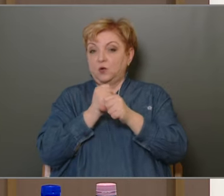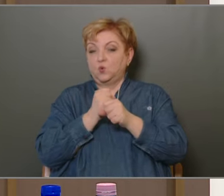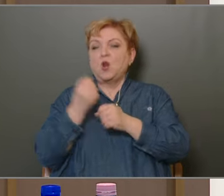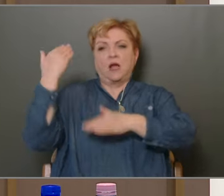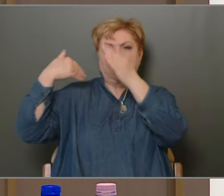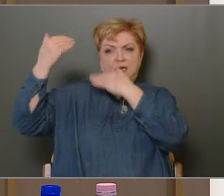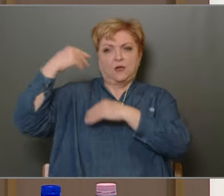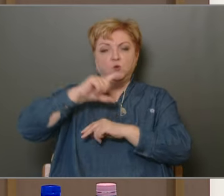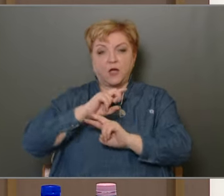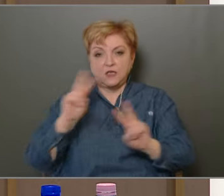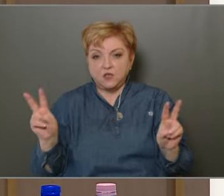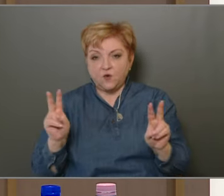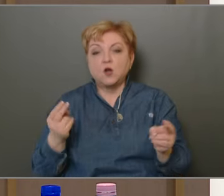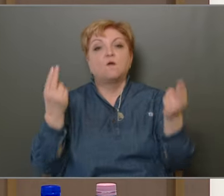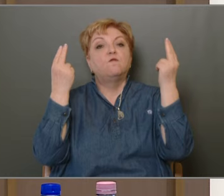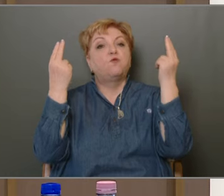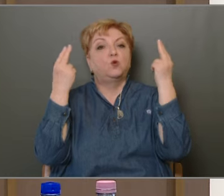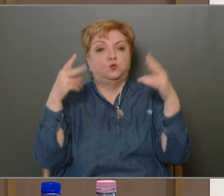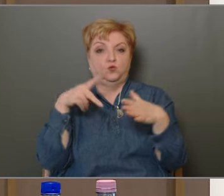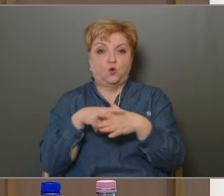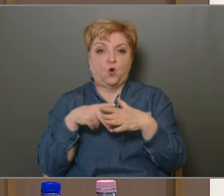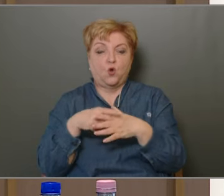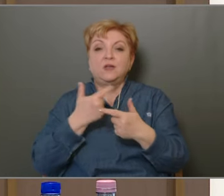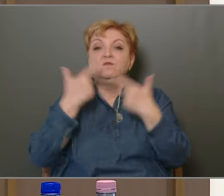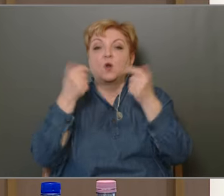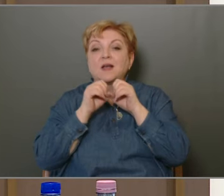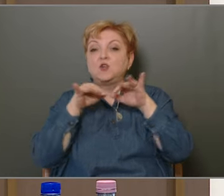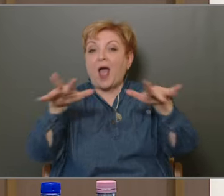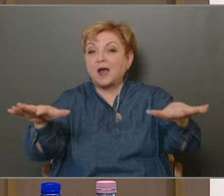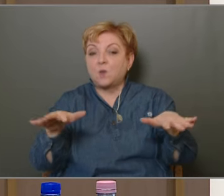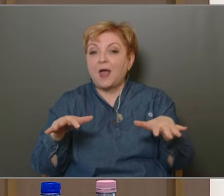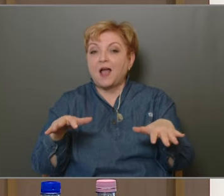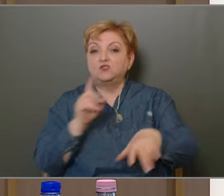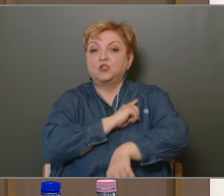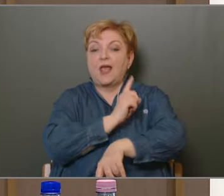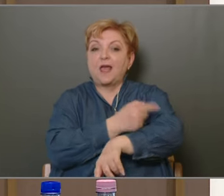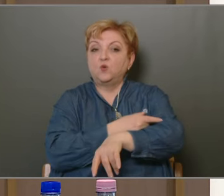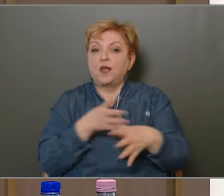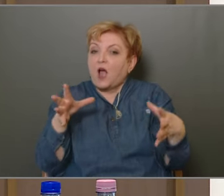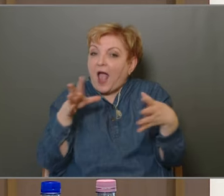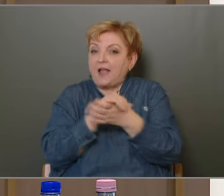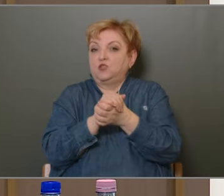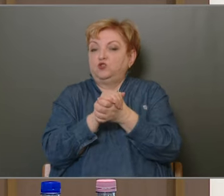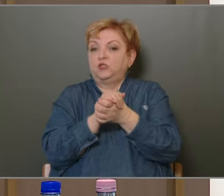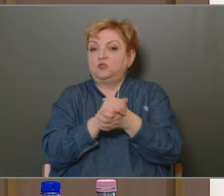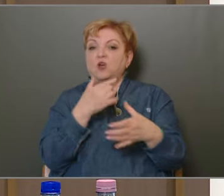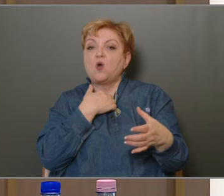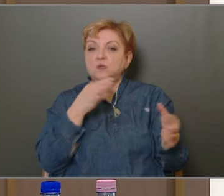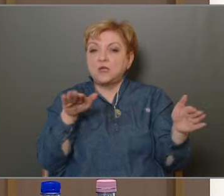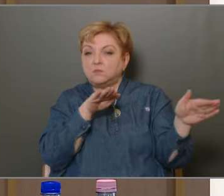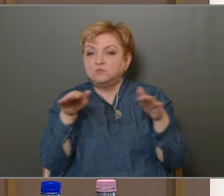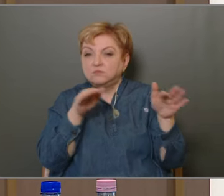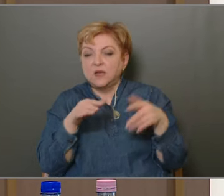ez régóta így van Ez azt gondolom, hogy fontos dolog az információáramlás és az erőknek egyesítése és összehangolása